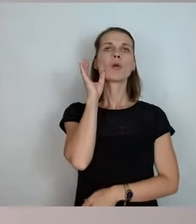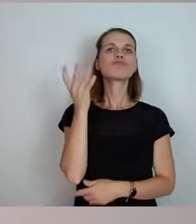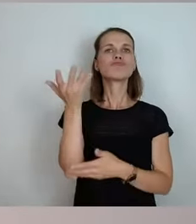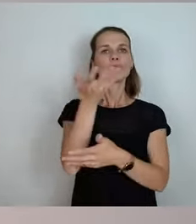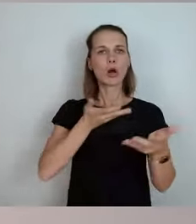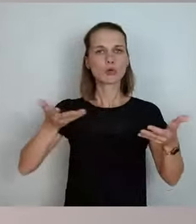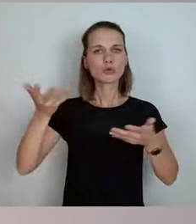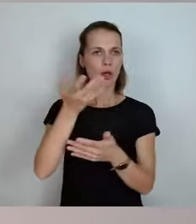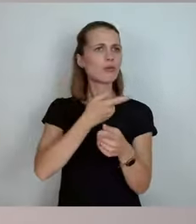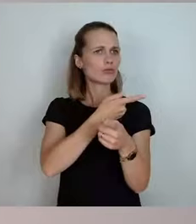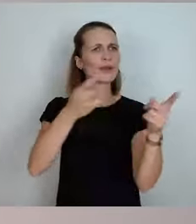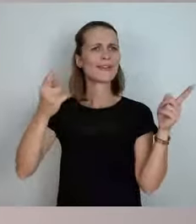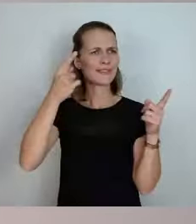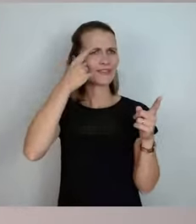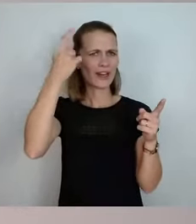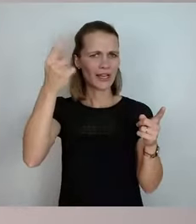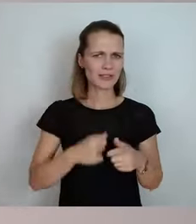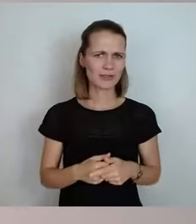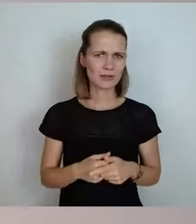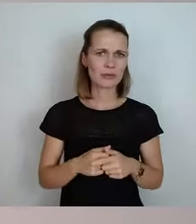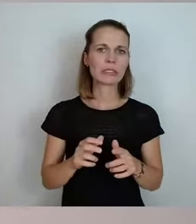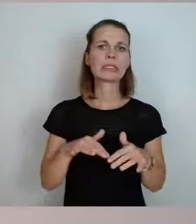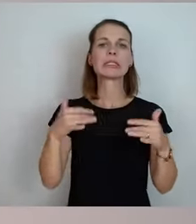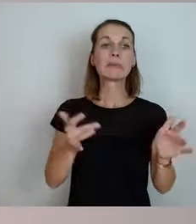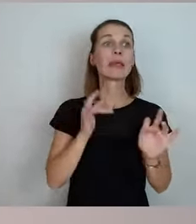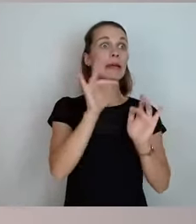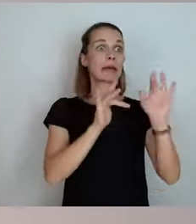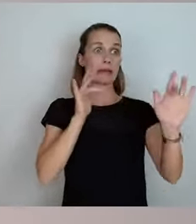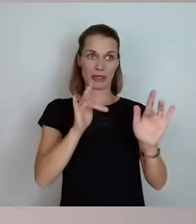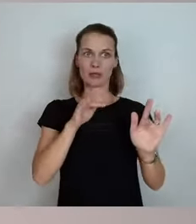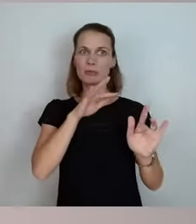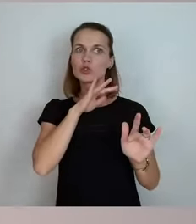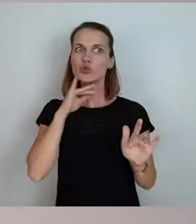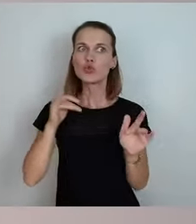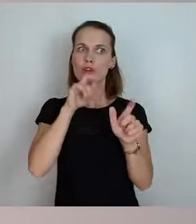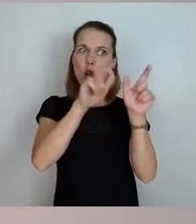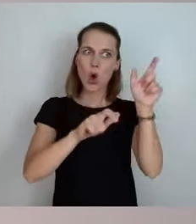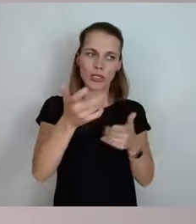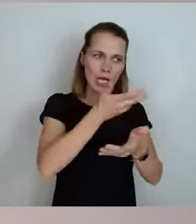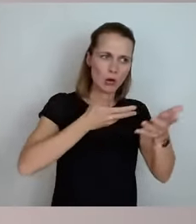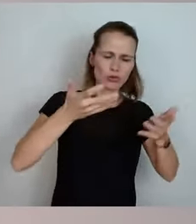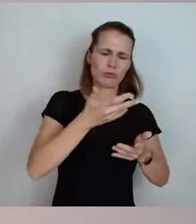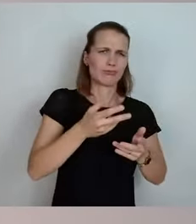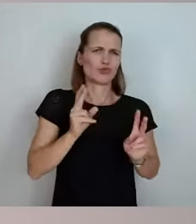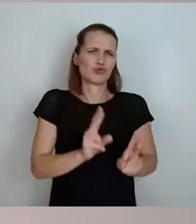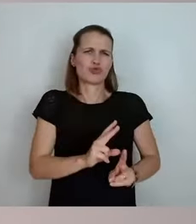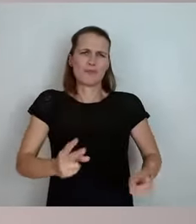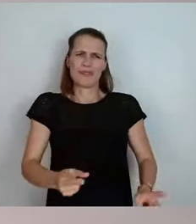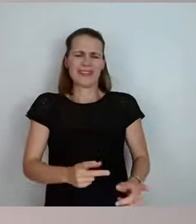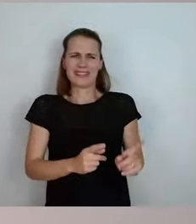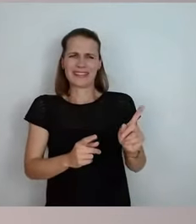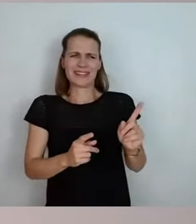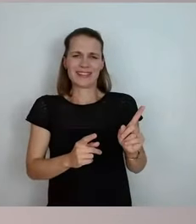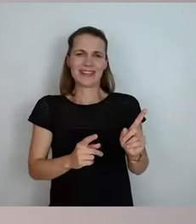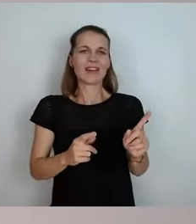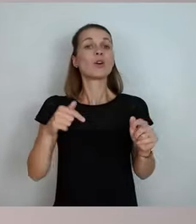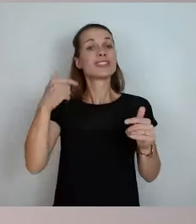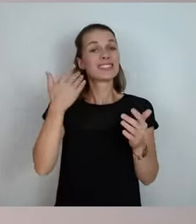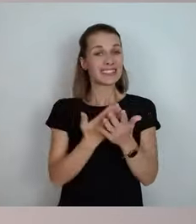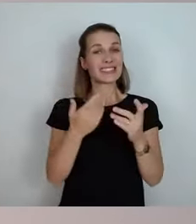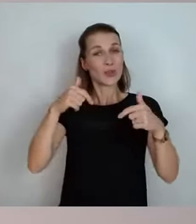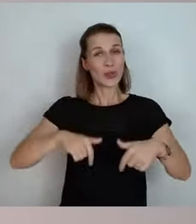alle. Gibt ja auch sogar Kritik, du redest mit zu vielen. Sehe ich nicht ganz. Und heute diese Veranstaltung